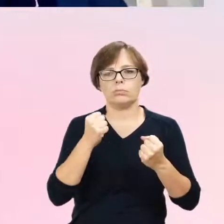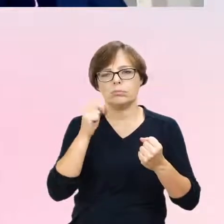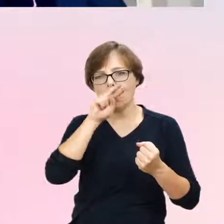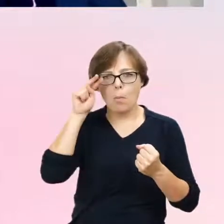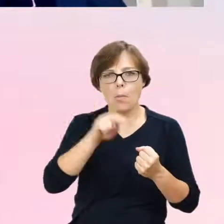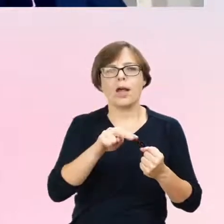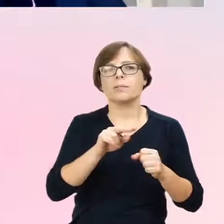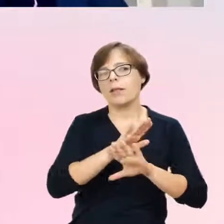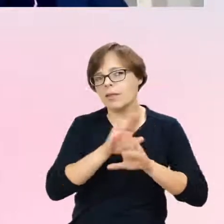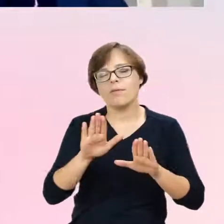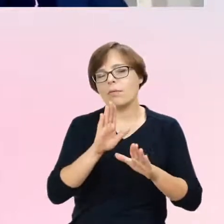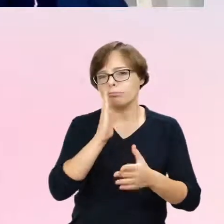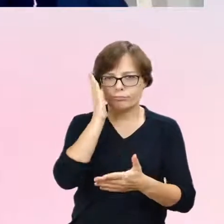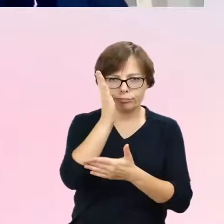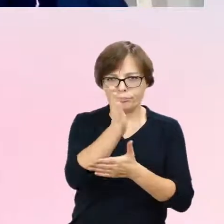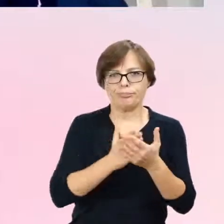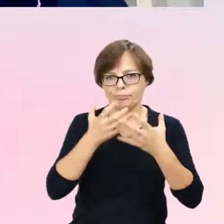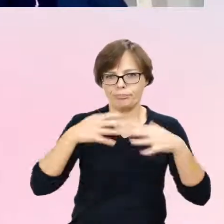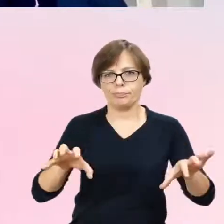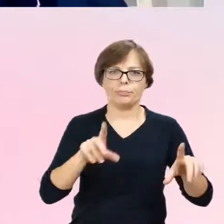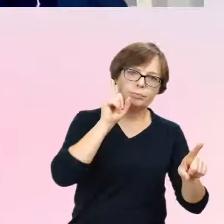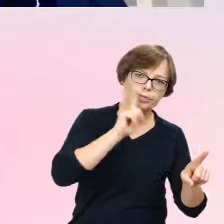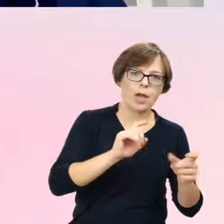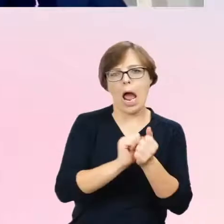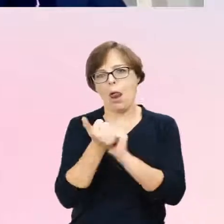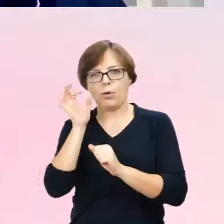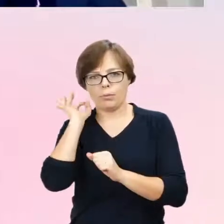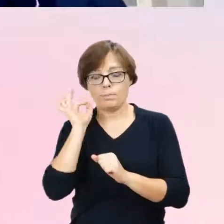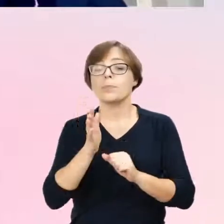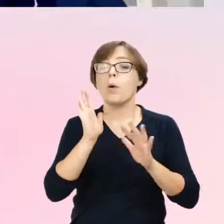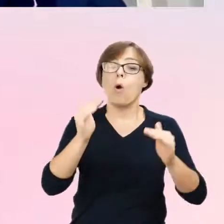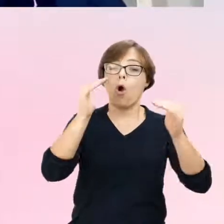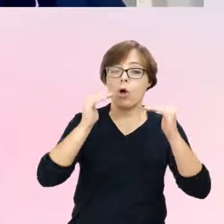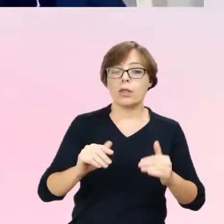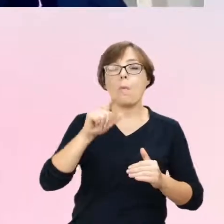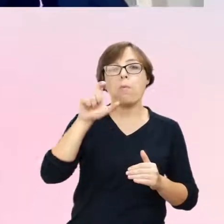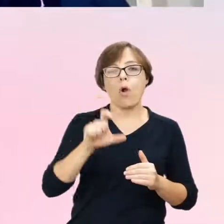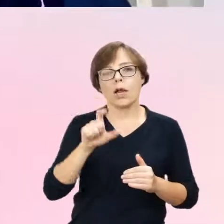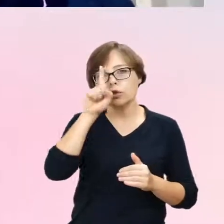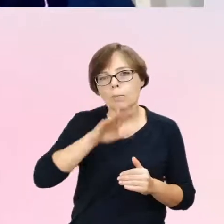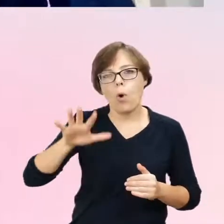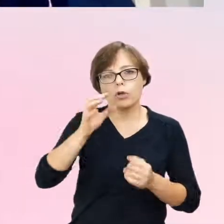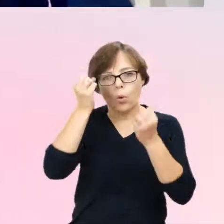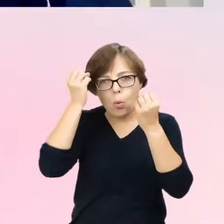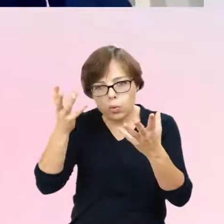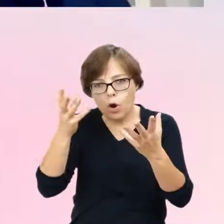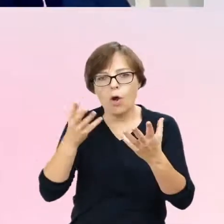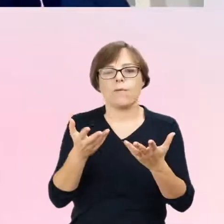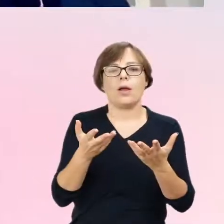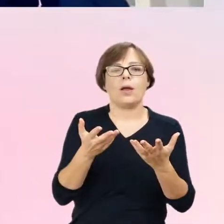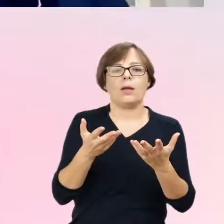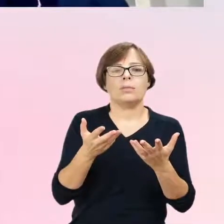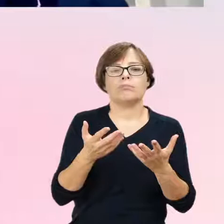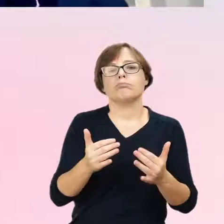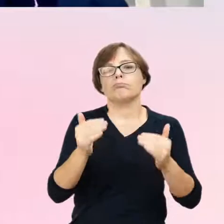dwupłciowości. Później płeć społeczno-kulturowa, to zestaw znaczeń utożsamianych z kobietą i mężczyzną.